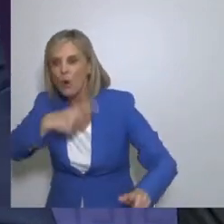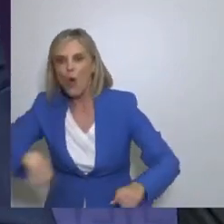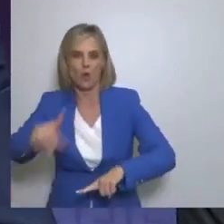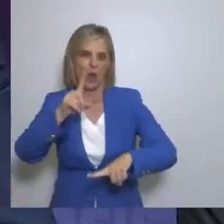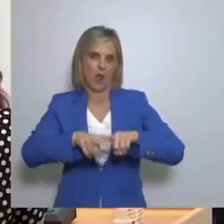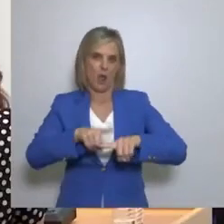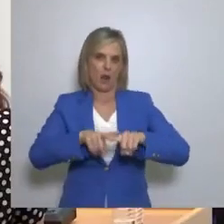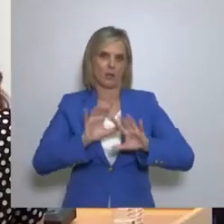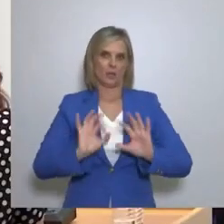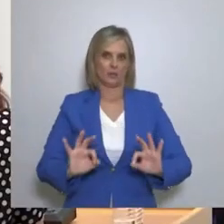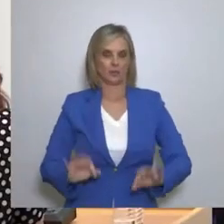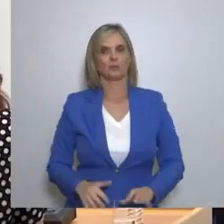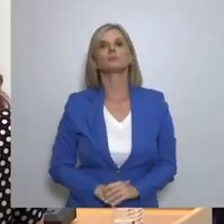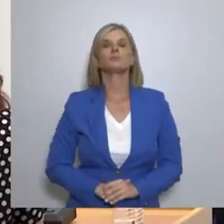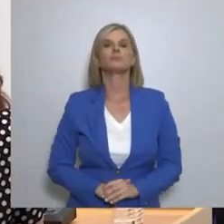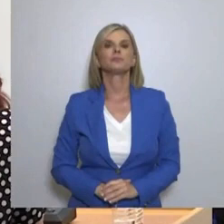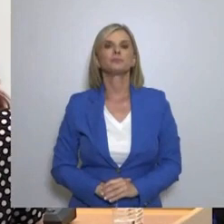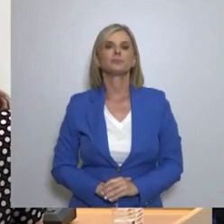Επόμενη ερώτηση